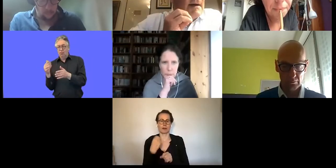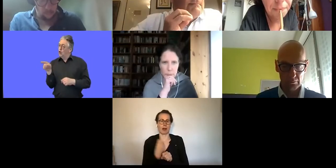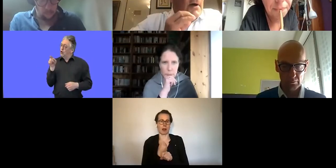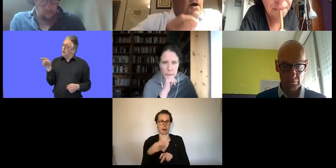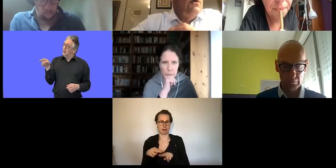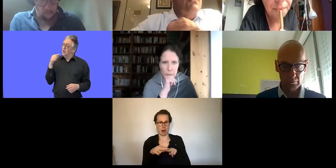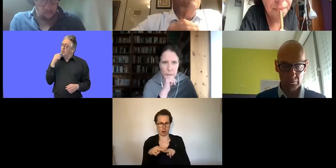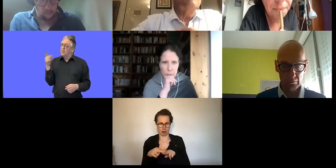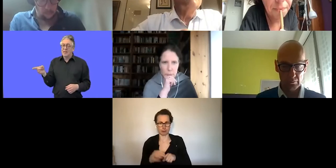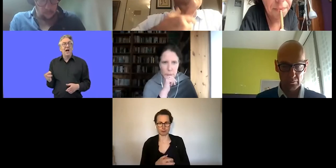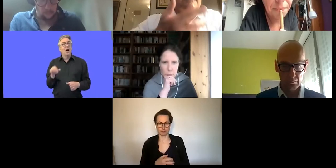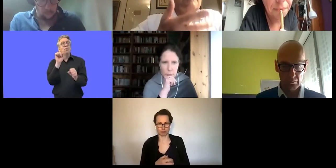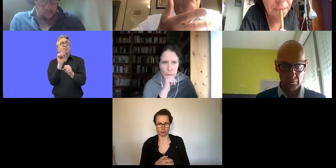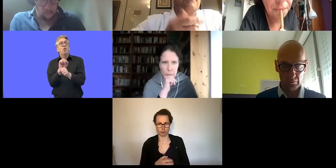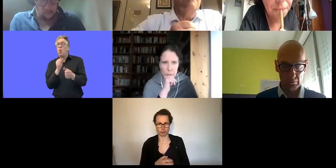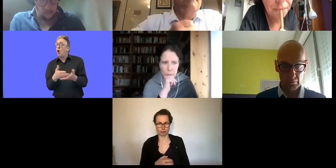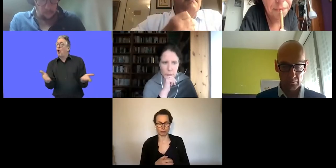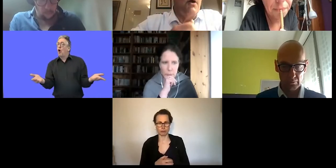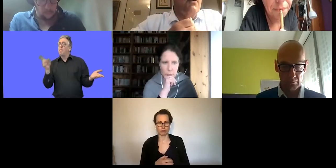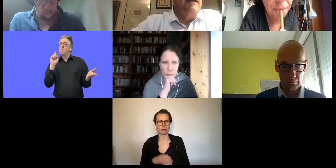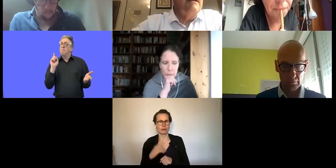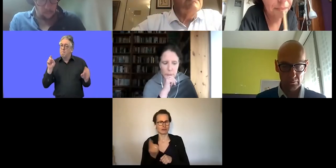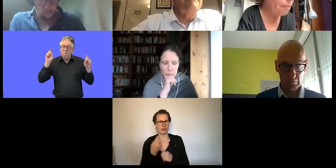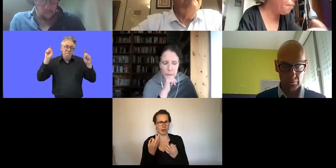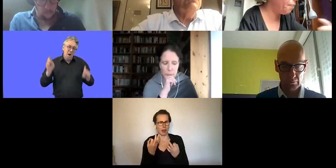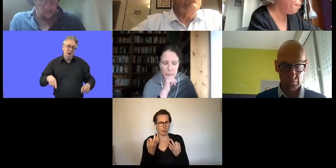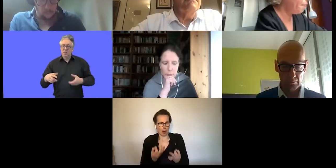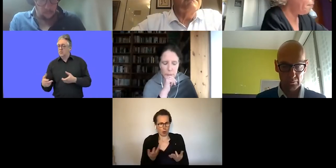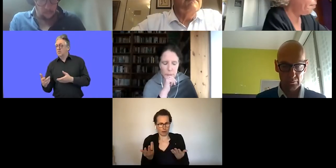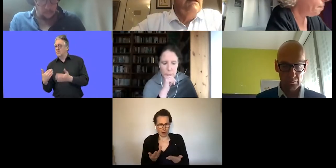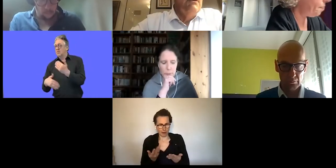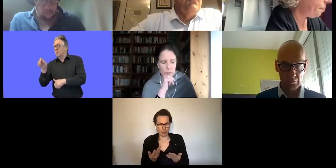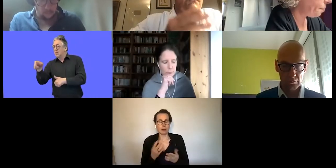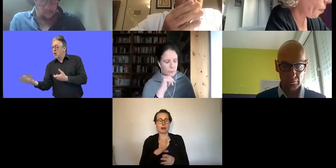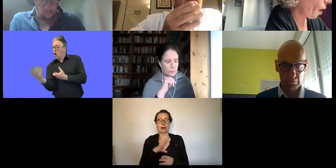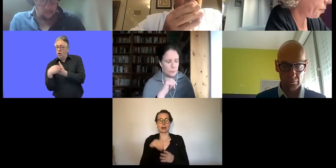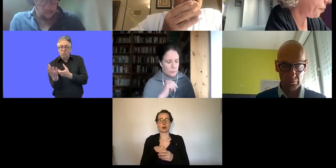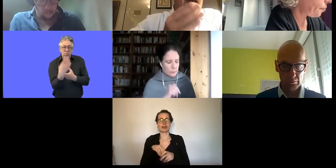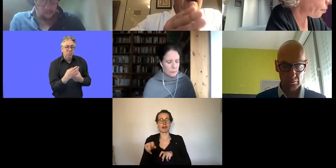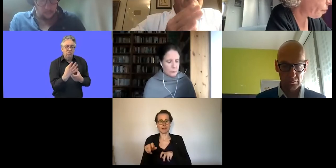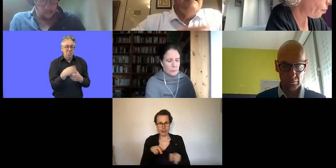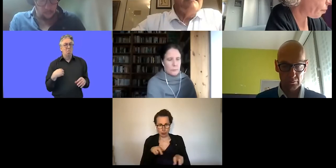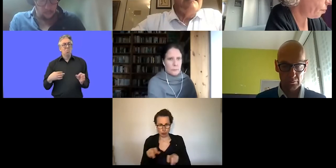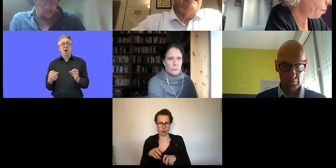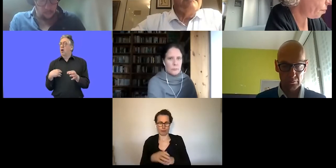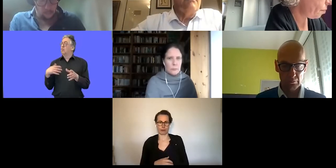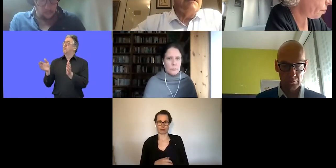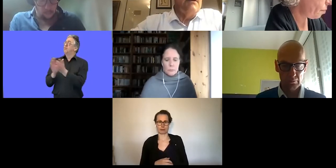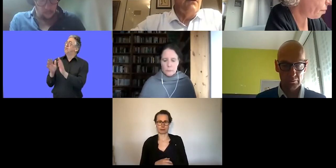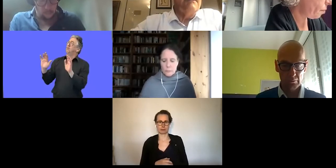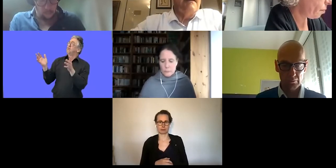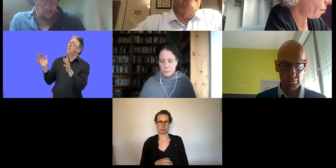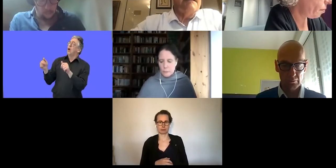aber brauchen und was sich zeigt heute, wir brauchen inklusive Wirtschaft. Und gerade jetzt in der